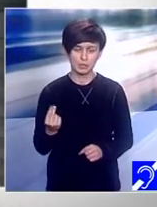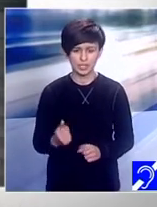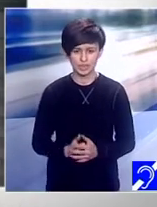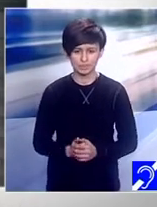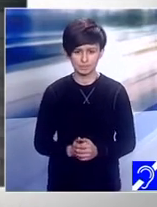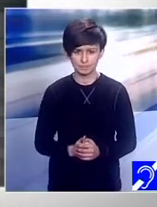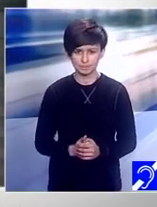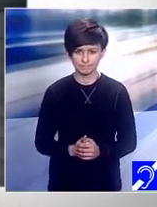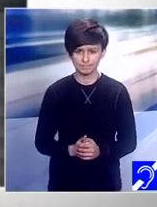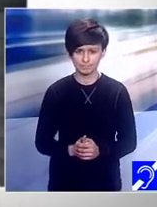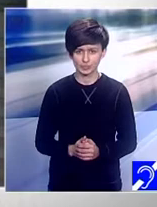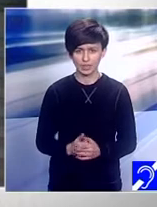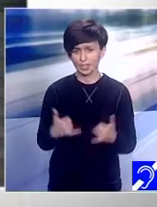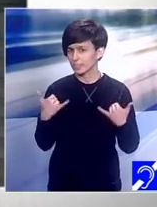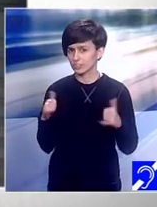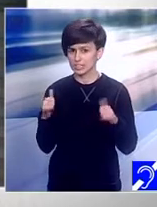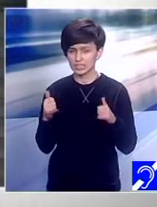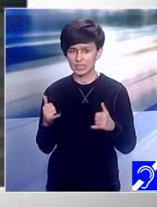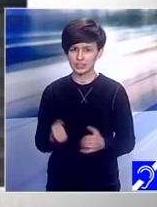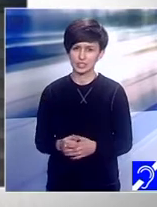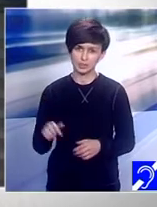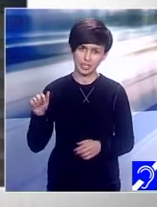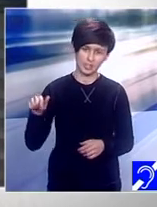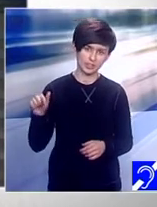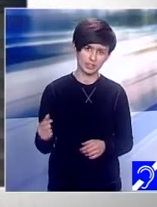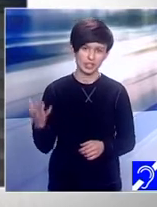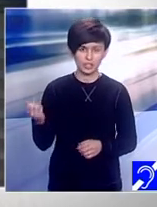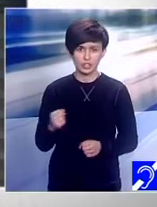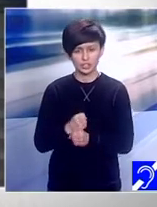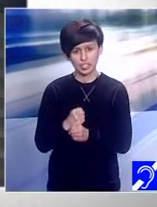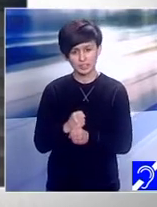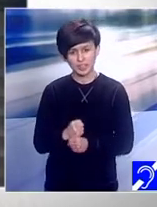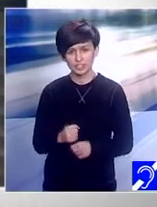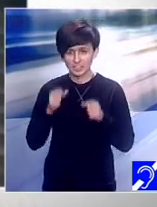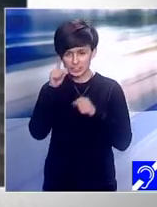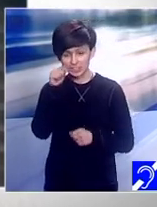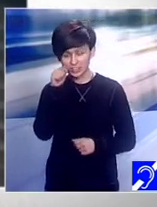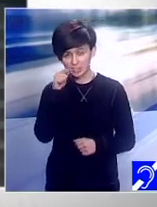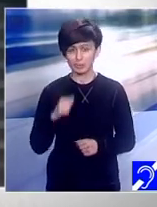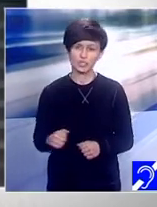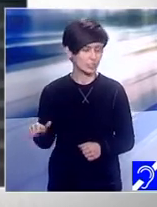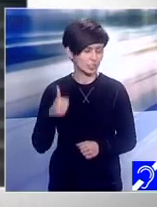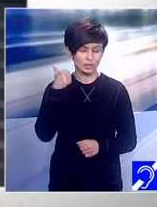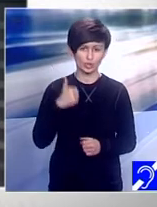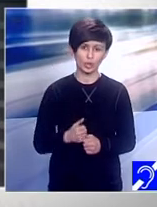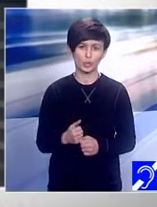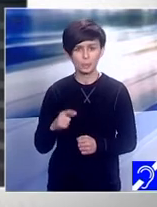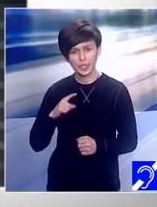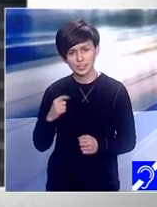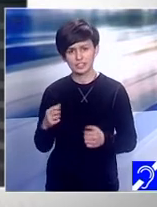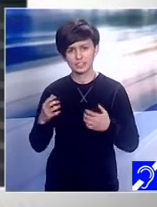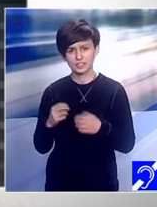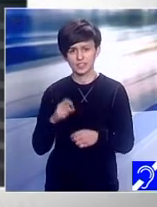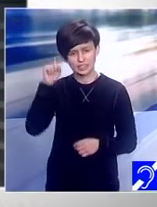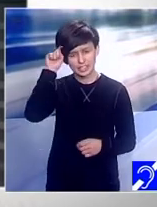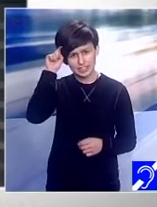Ce s-a întâmplat între timp? Ce te face să zâmbești din nou? Ce te face să fii încrezătoare? Ce te face să fii foarte fericit